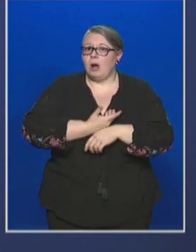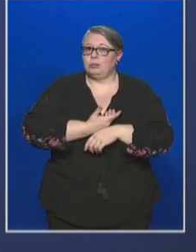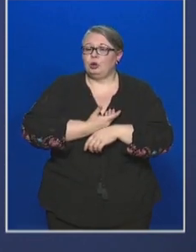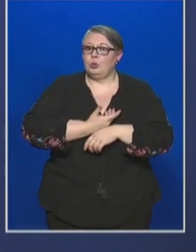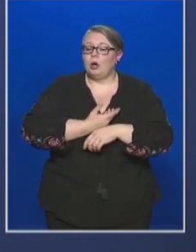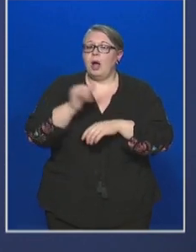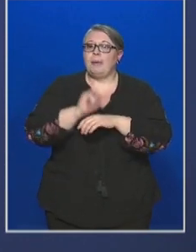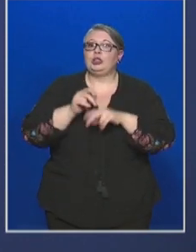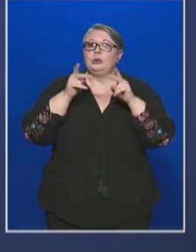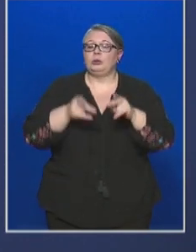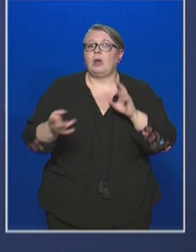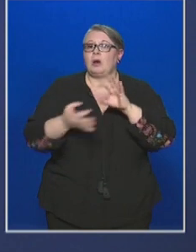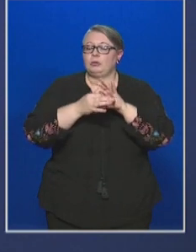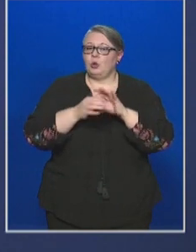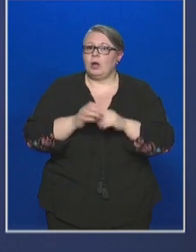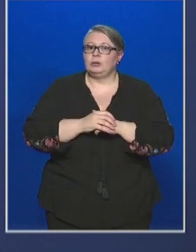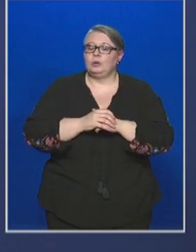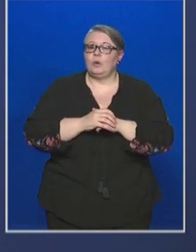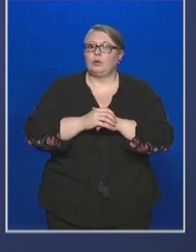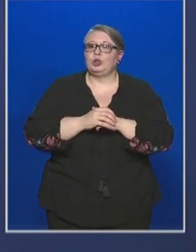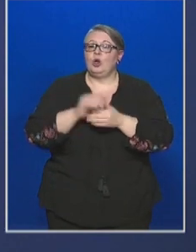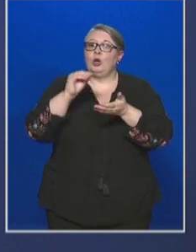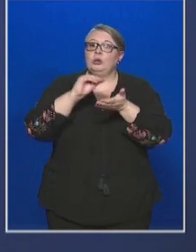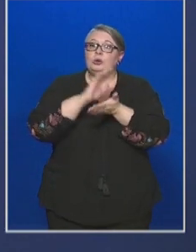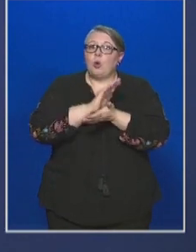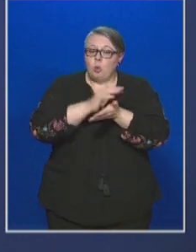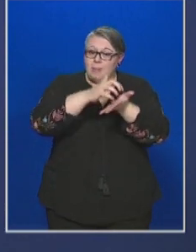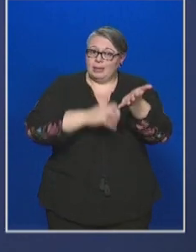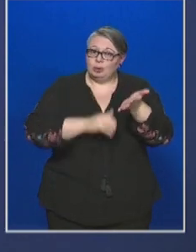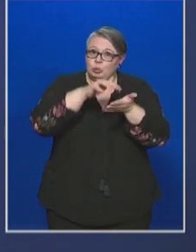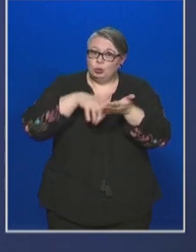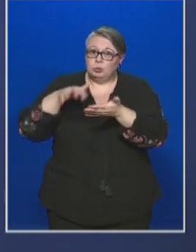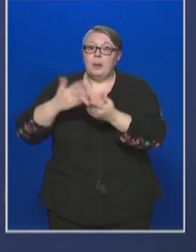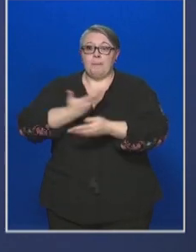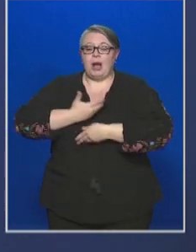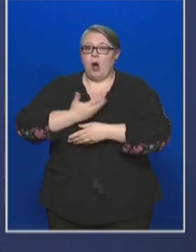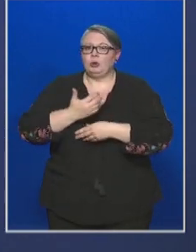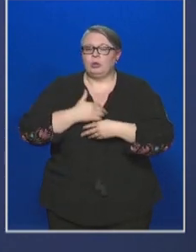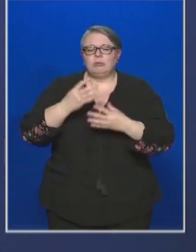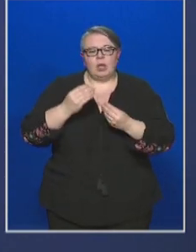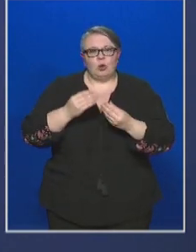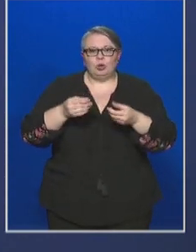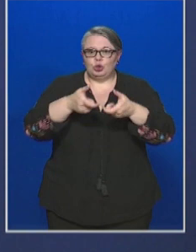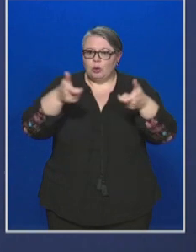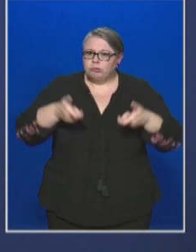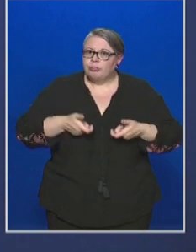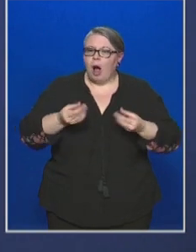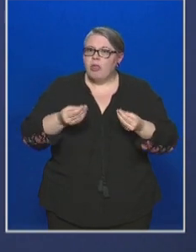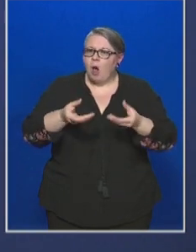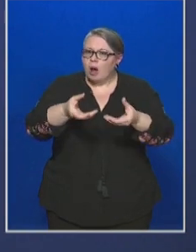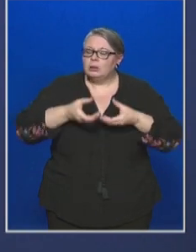Pesti úttal kapcsolatos dokumentációt, amely egy jelentős mennyiségű anyag.